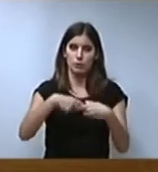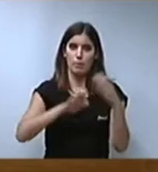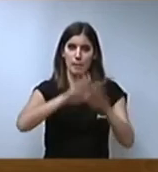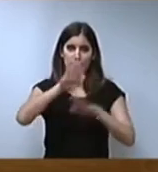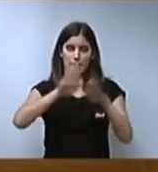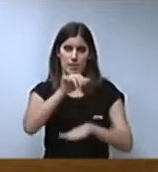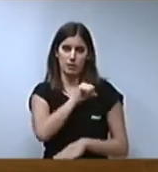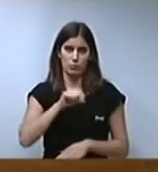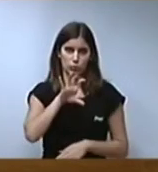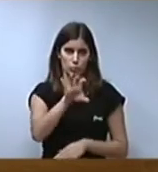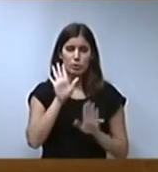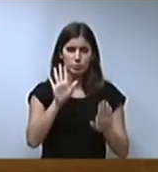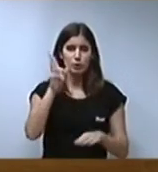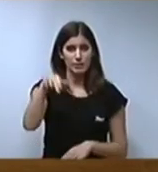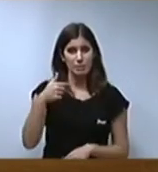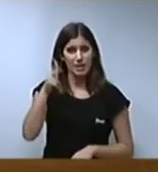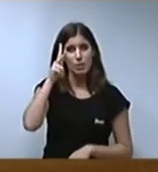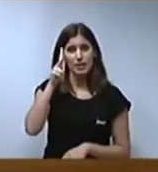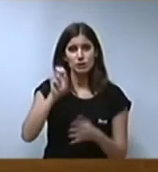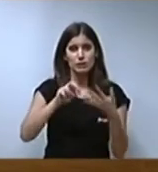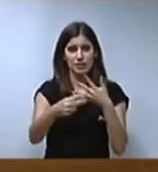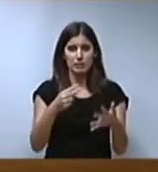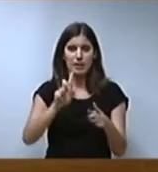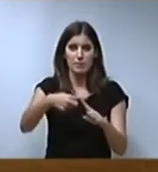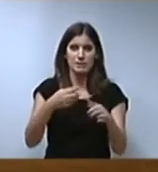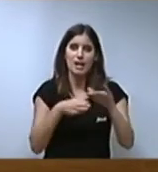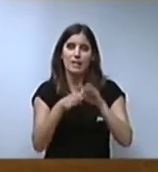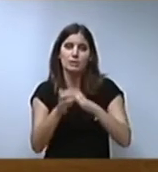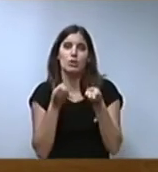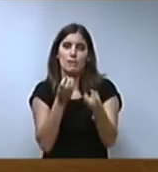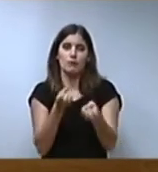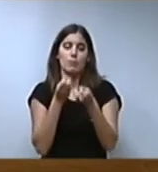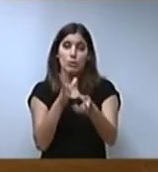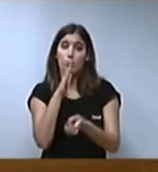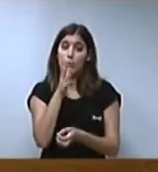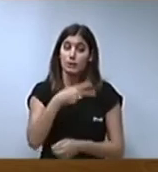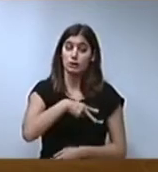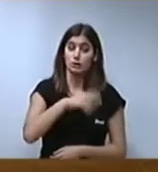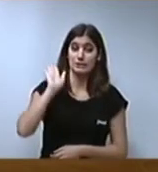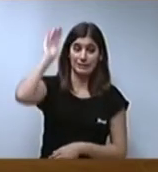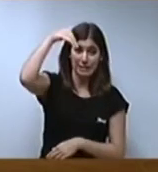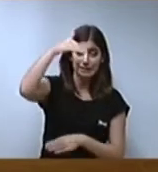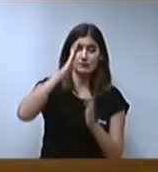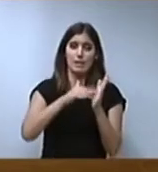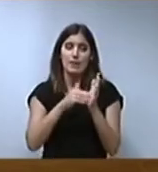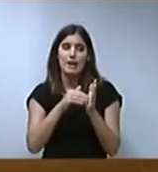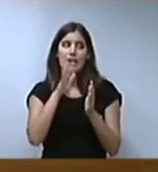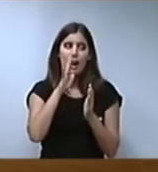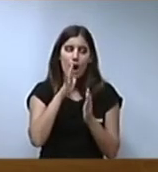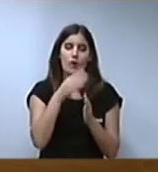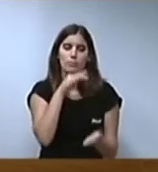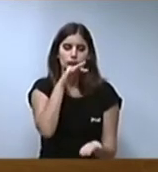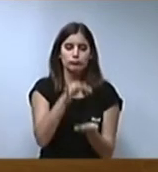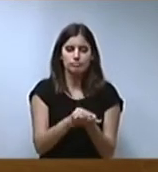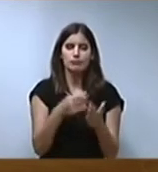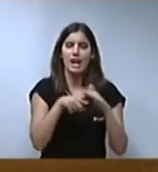autonòmics. Però també és un dret la transparència i l'accés a la informació. Per això, la Generalitat Valenciana ha adquirit un cert compromís